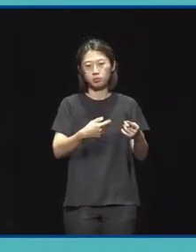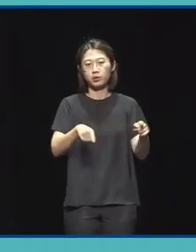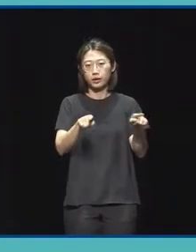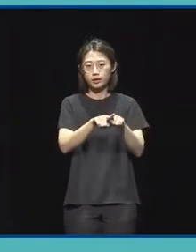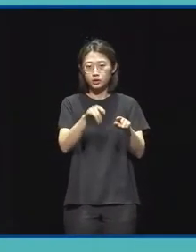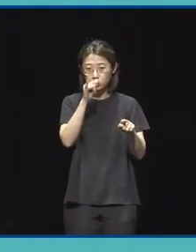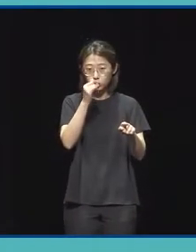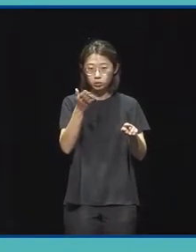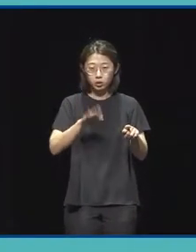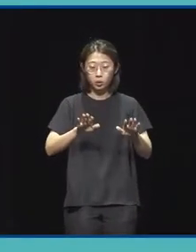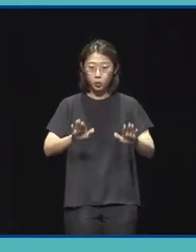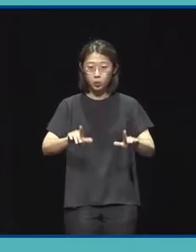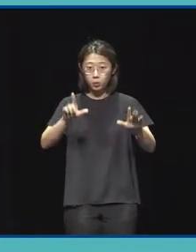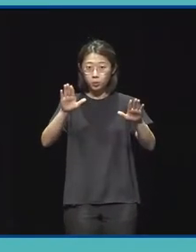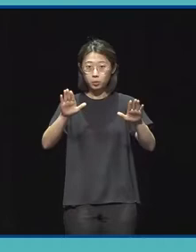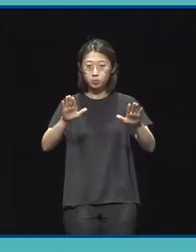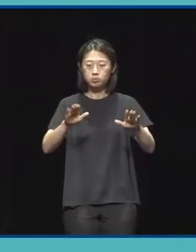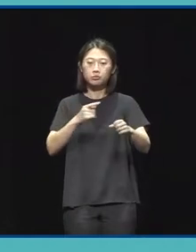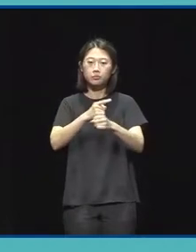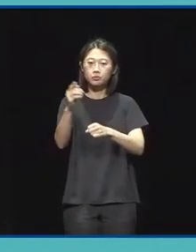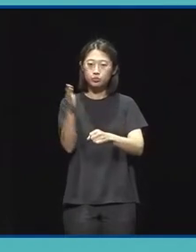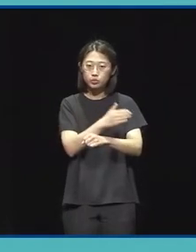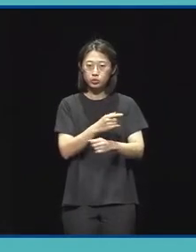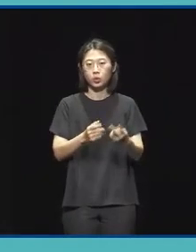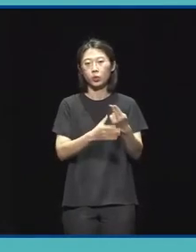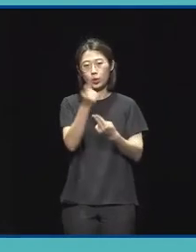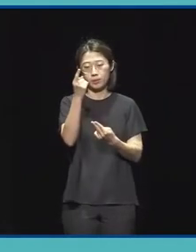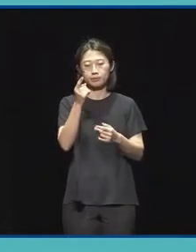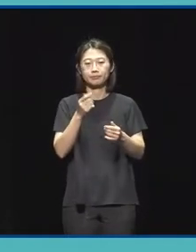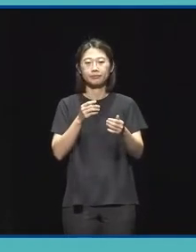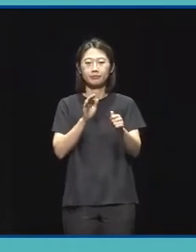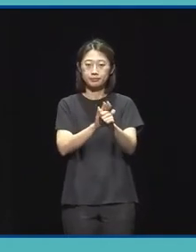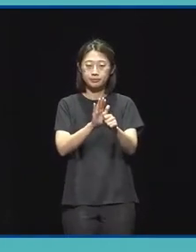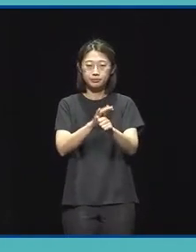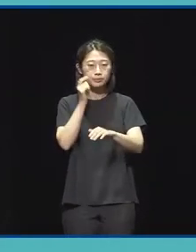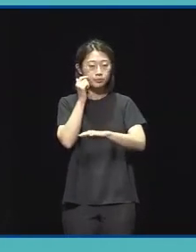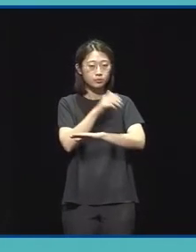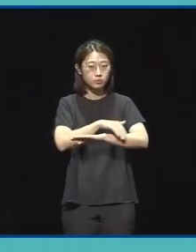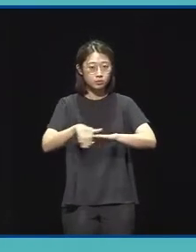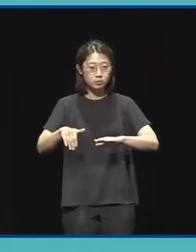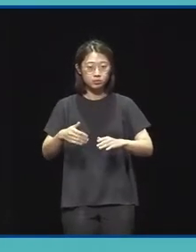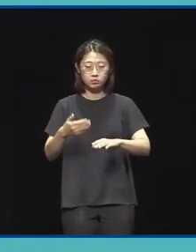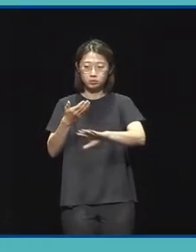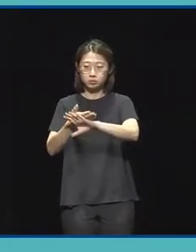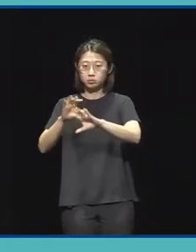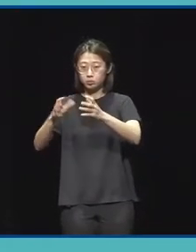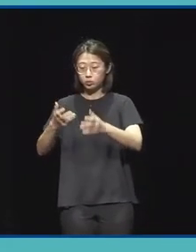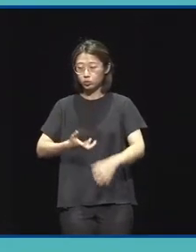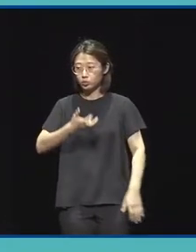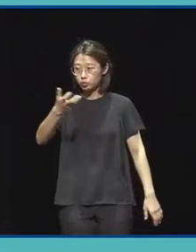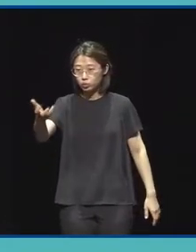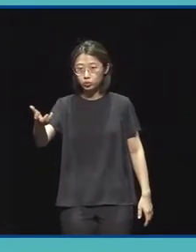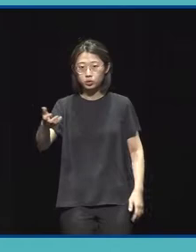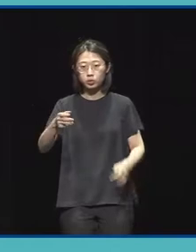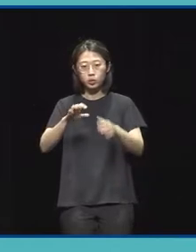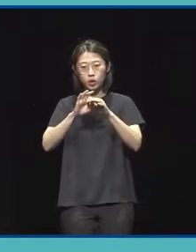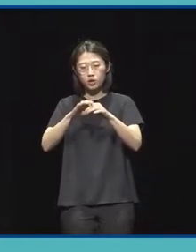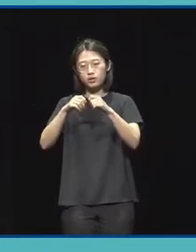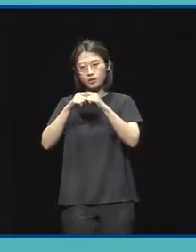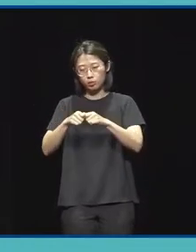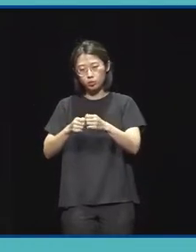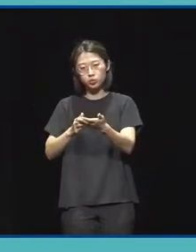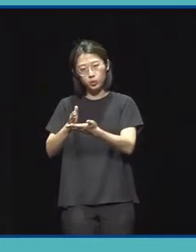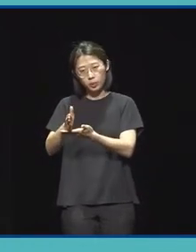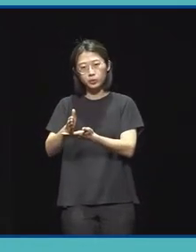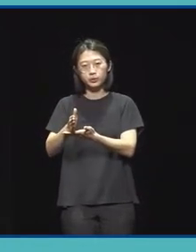23년도부터 생애 첫 지원으로 통합되면서 해외 진출의 경우에 세부 유형으로 들어가게 되었습니다.